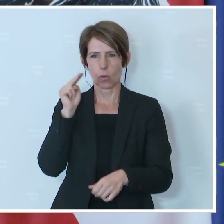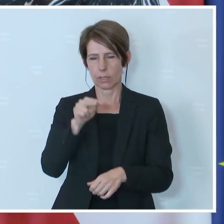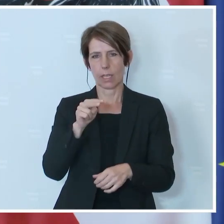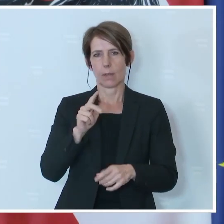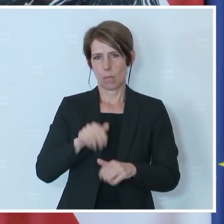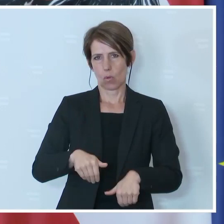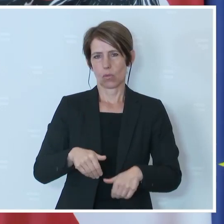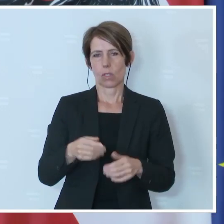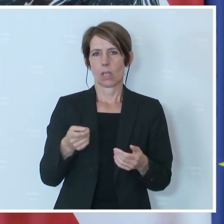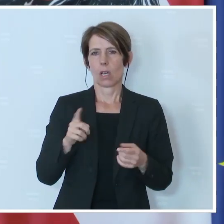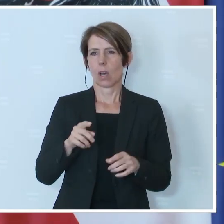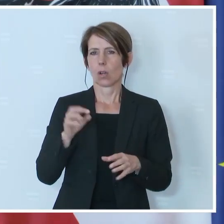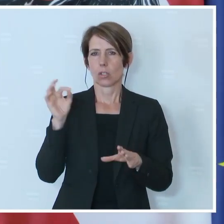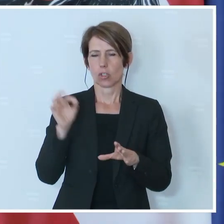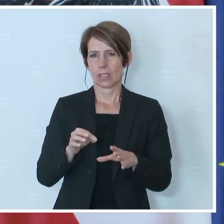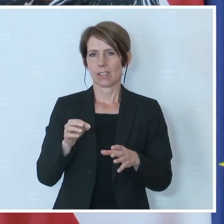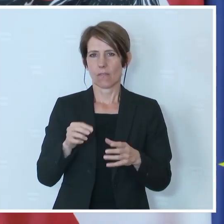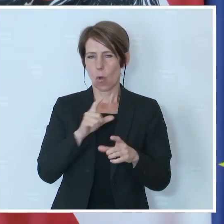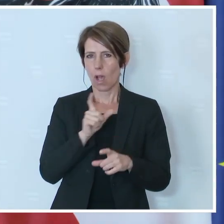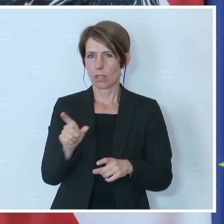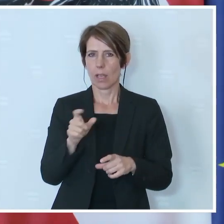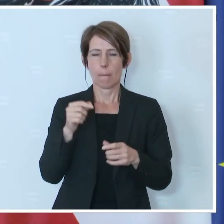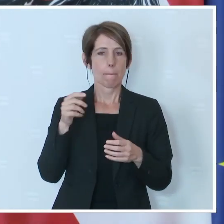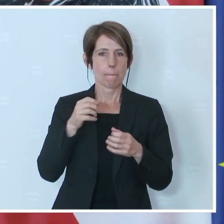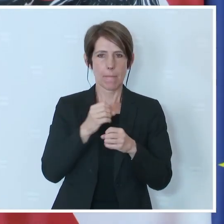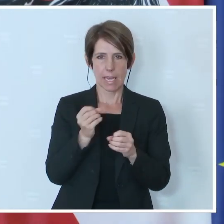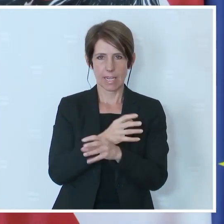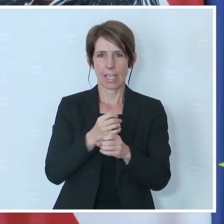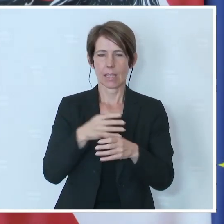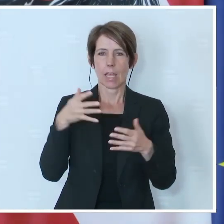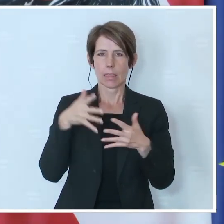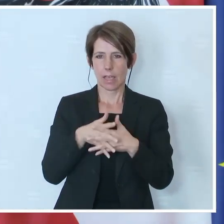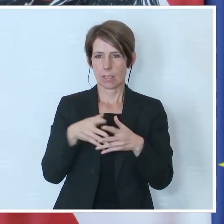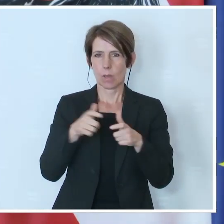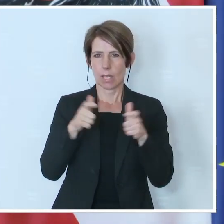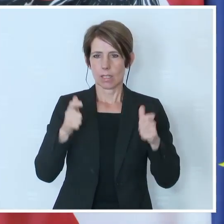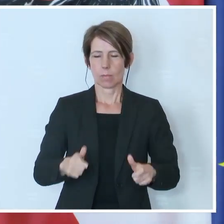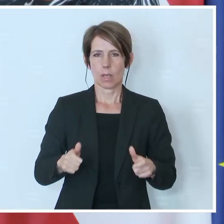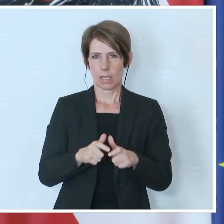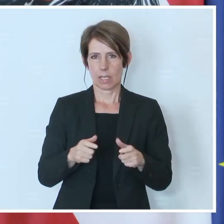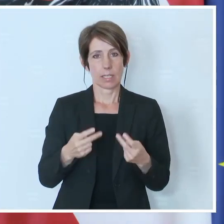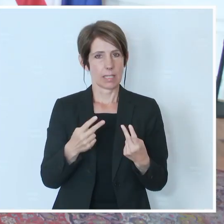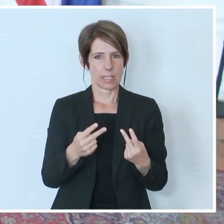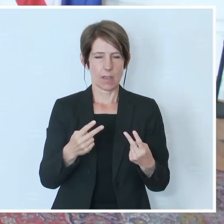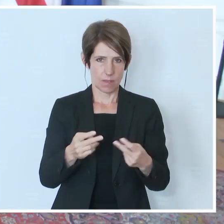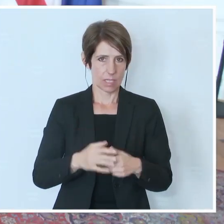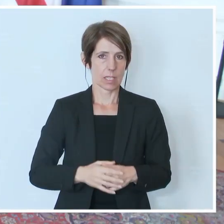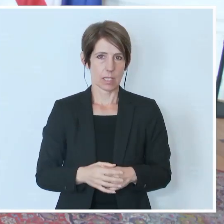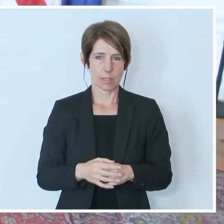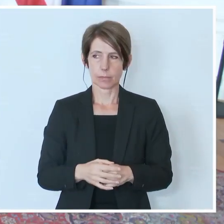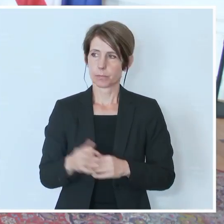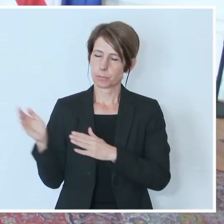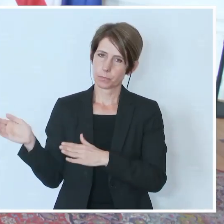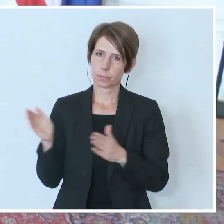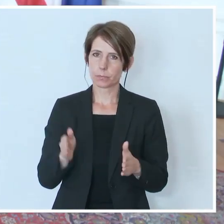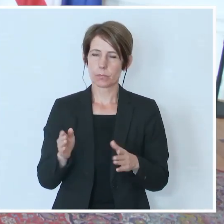natürlich gilt das Stichwort Medientransparenzpaket etc., was wir hier auf den Weg gebracht haben, gegenzuwirken. Aus meiner Worte noch eine